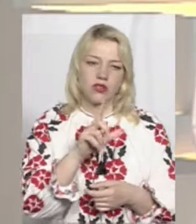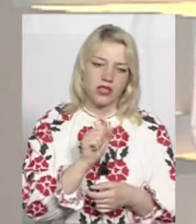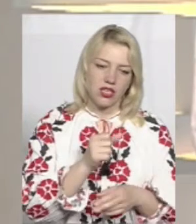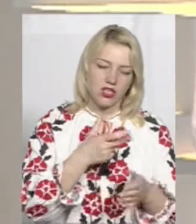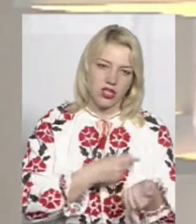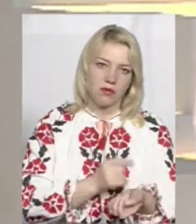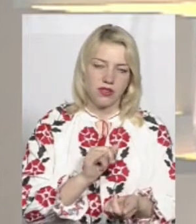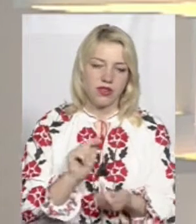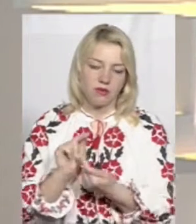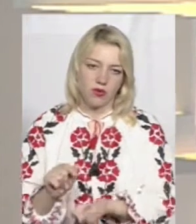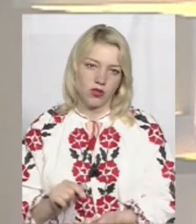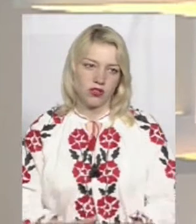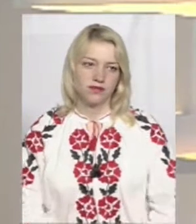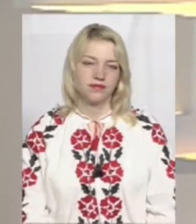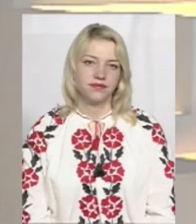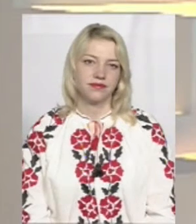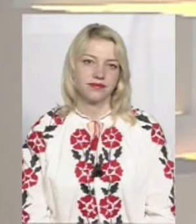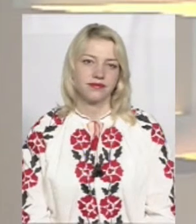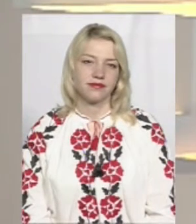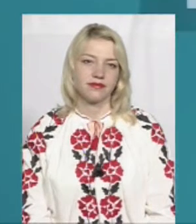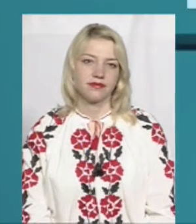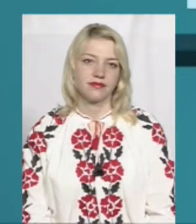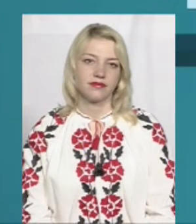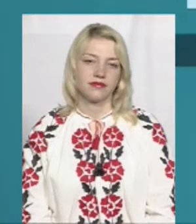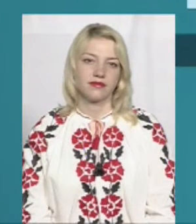щеплення і проти них. Прошу сюжет.